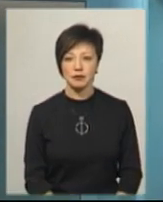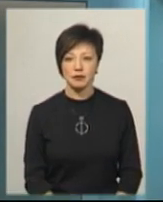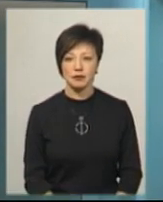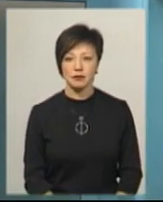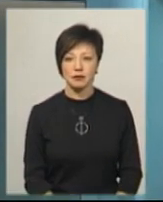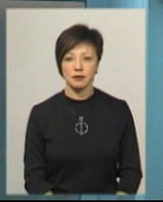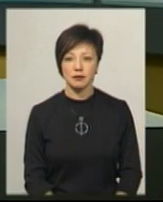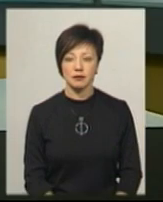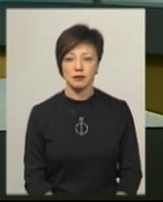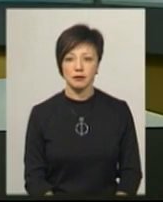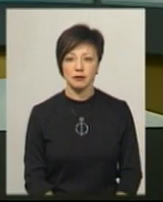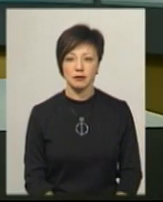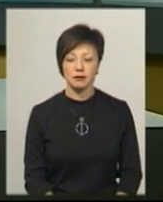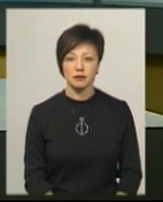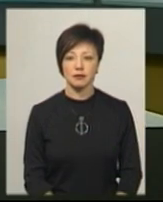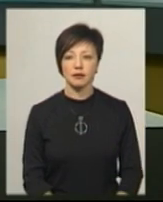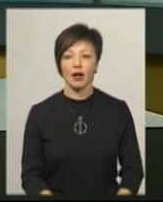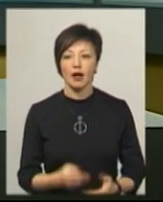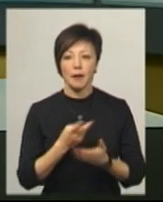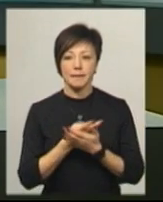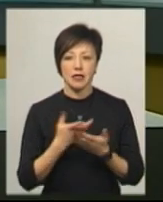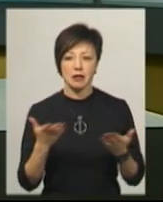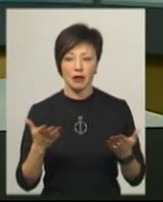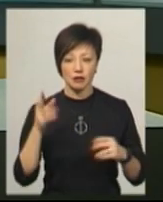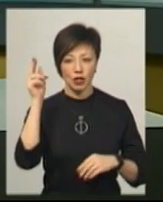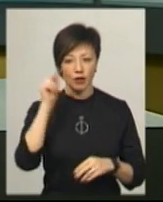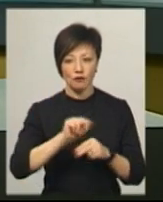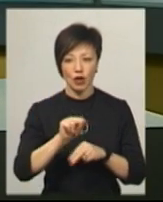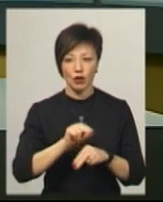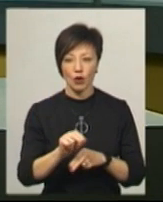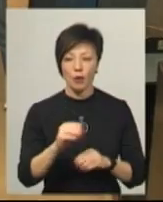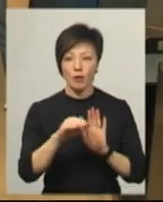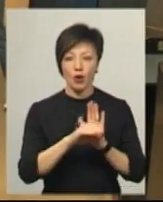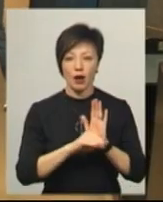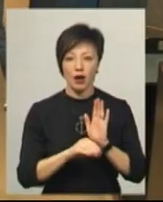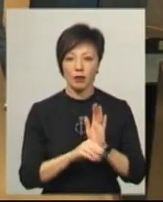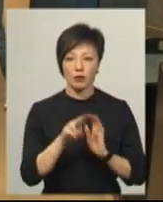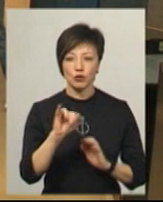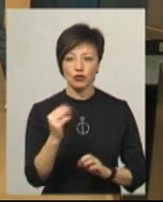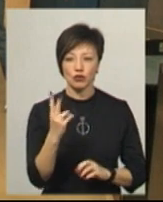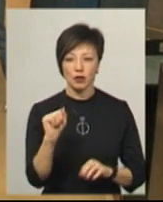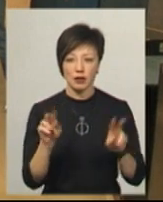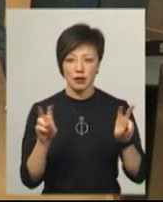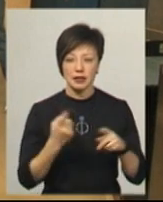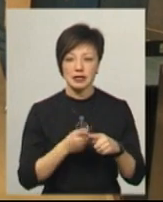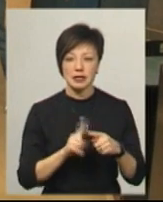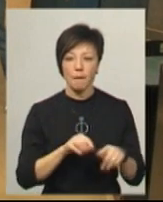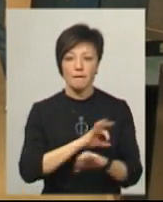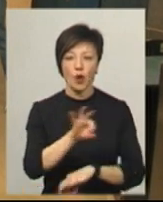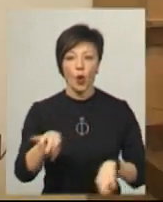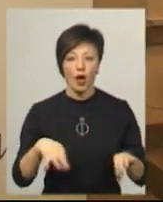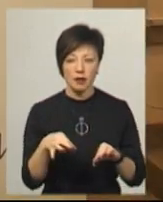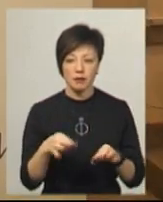Хмельниччина. Презентація навчальної програми «Пушка» відбулася у Хмельницькому. Це некомерційний проєкт,